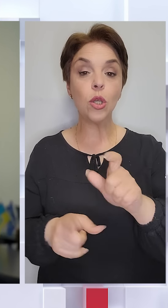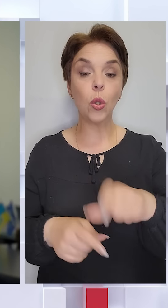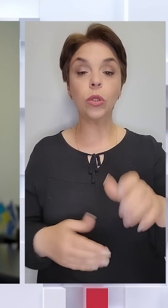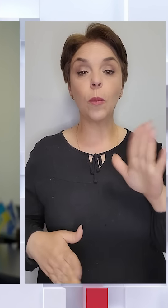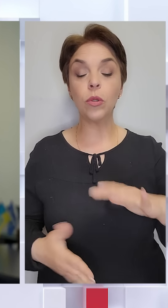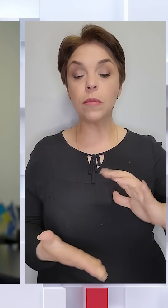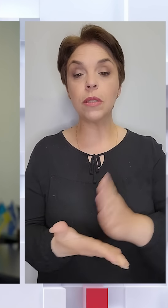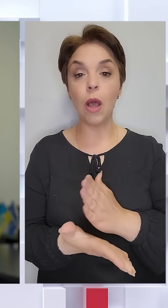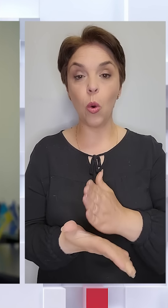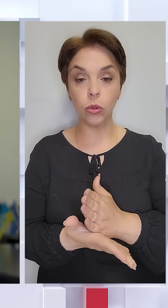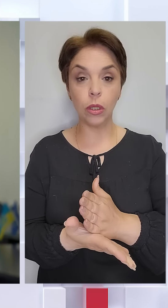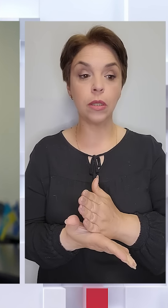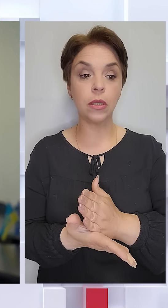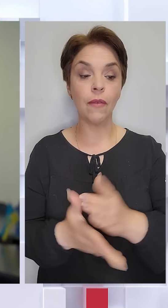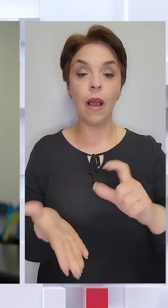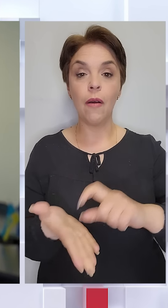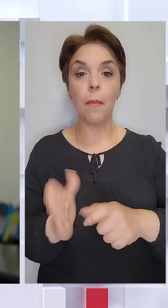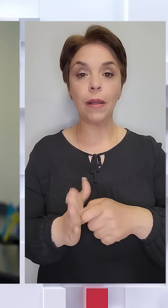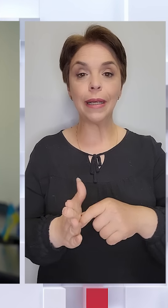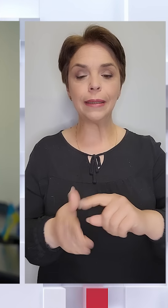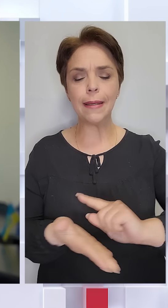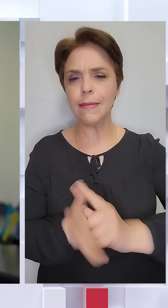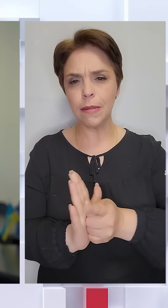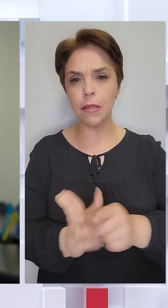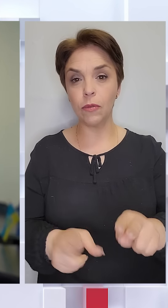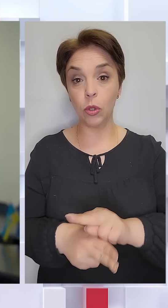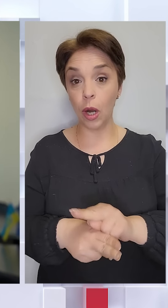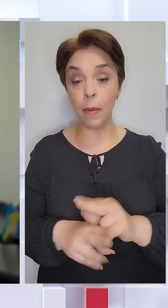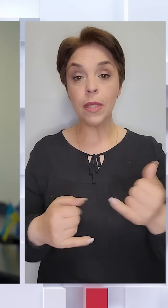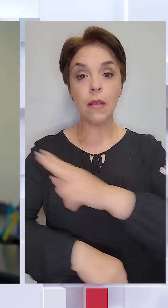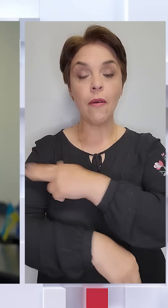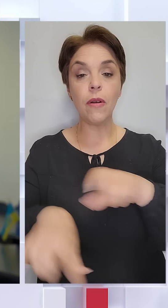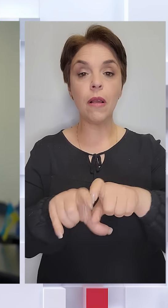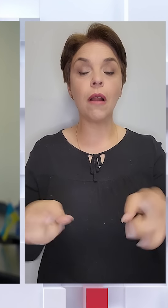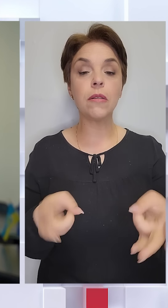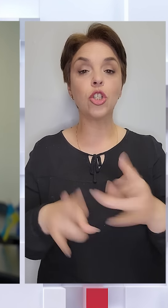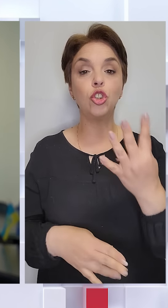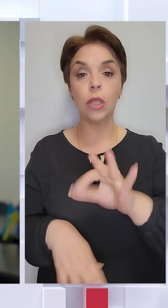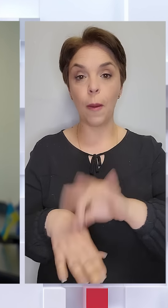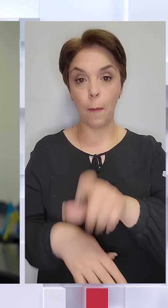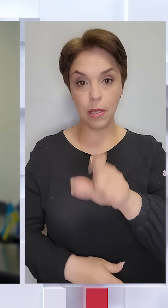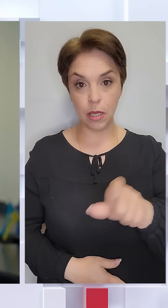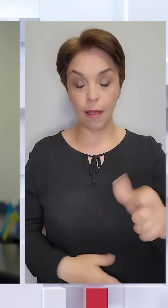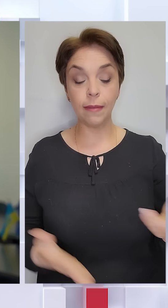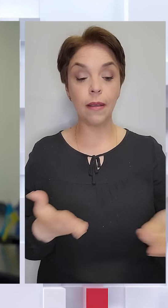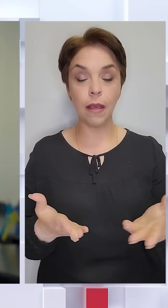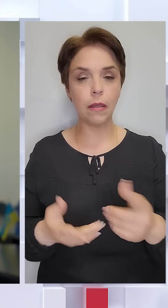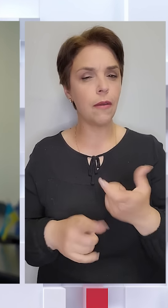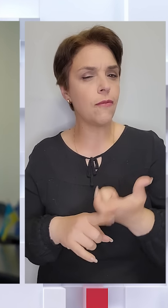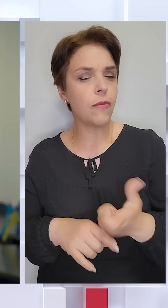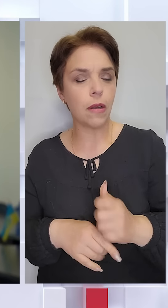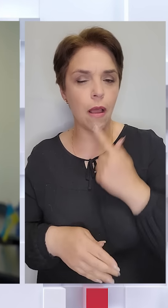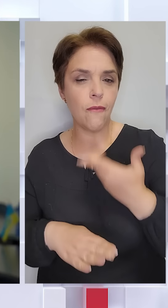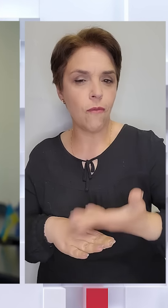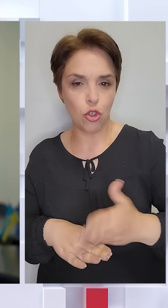знаходились в палаті інтенсивної терапії. На зараз в лікарні залишаються чотири пацієнти, які в край важкому